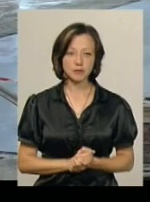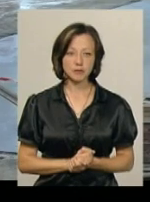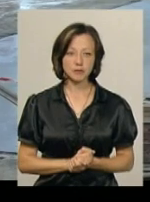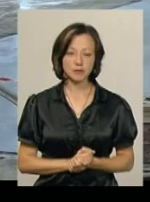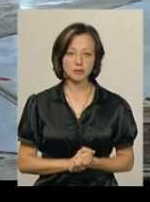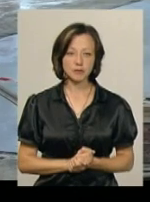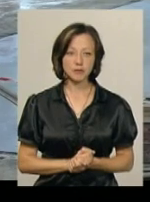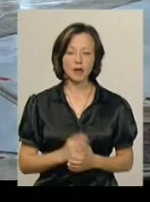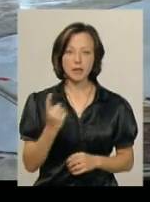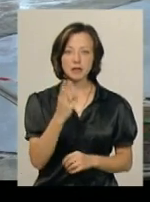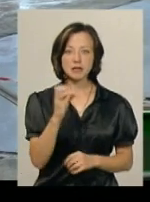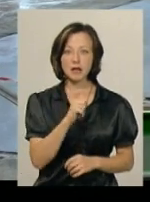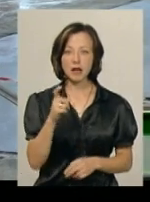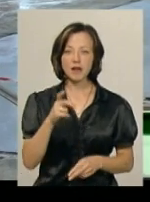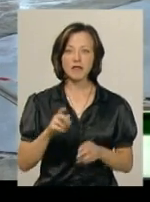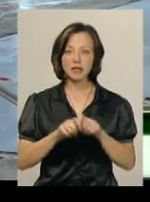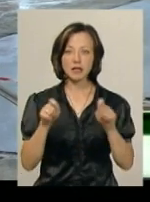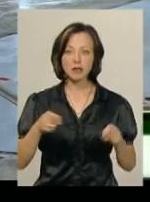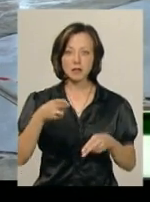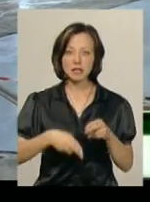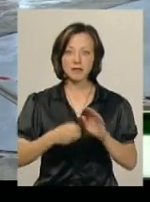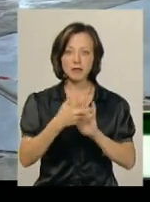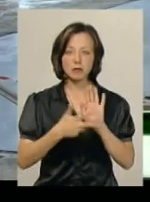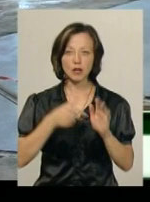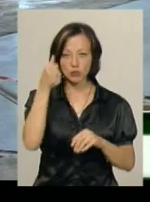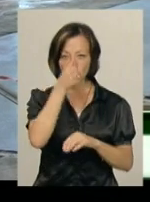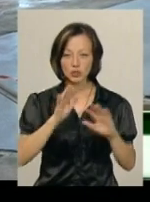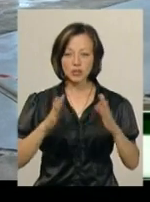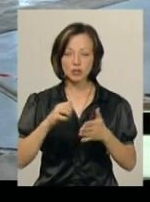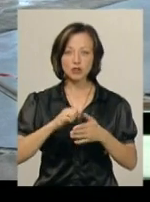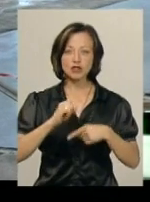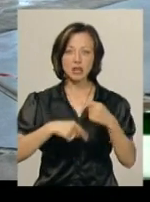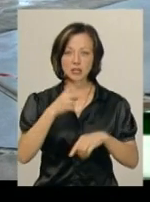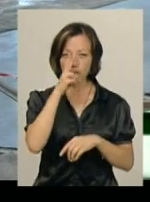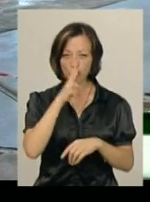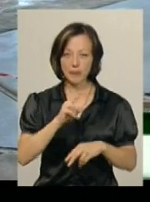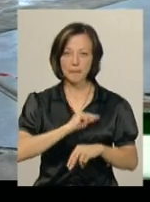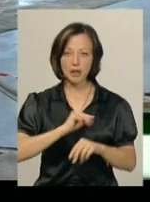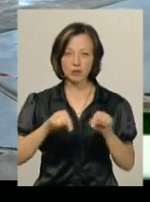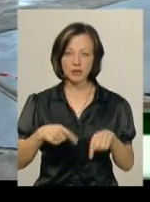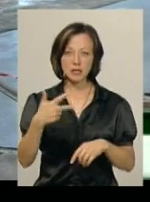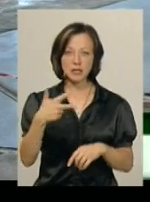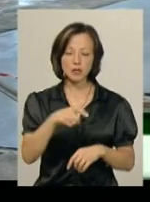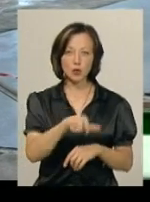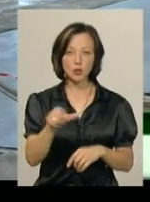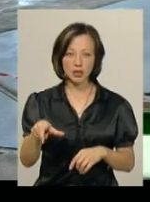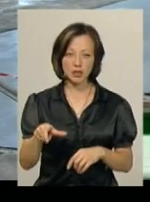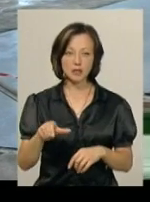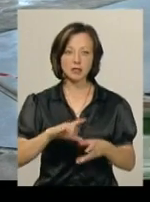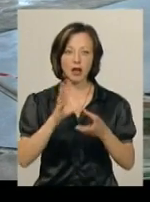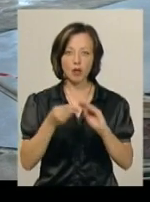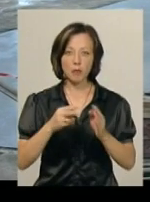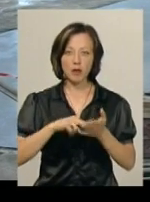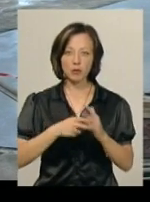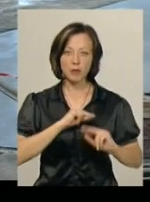Перший цех відкриють тут наприкінці 2018 року. Станеться це через два місяці. Працюватимуть тут 30 людей. Загалом планують